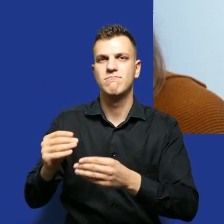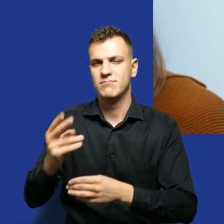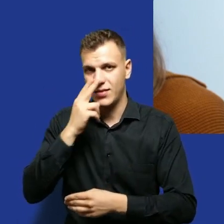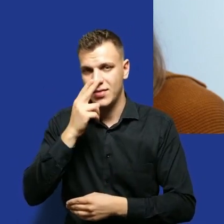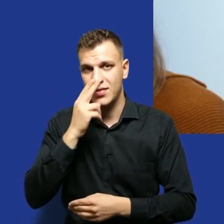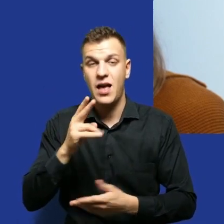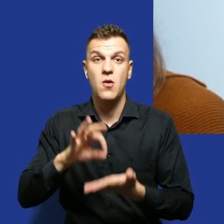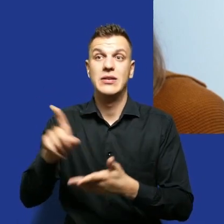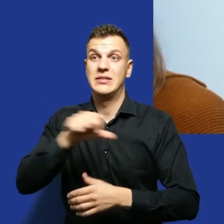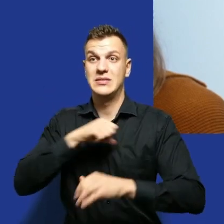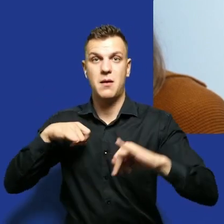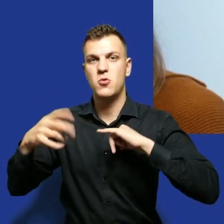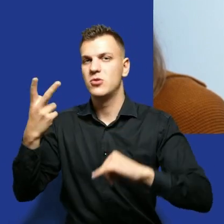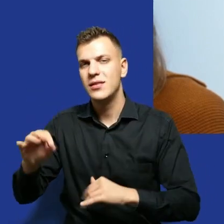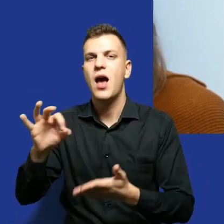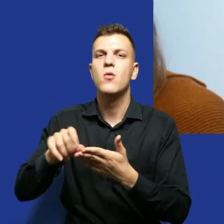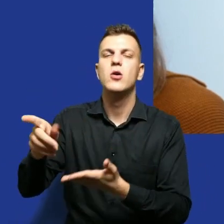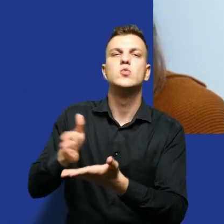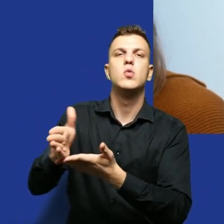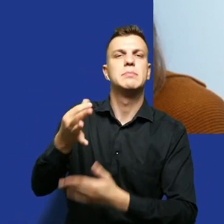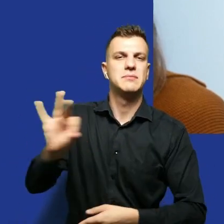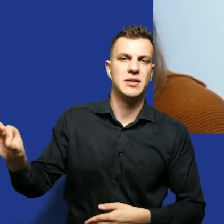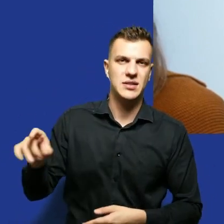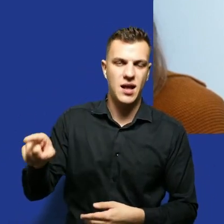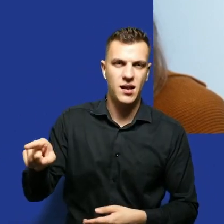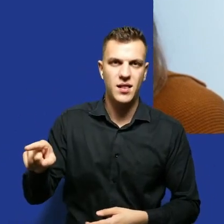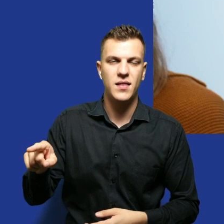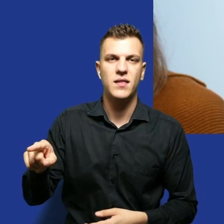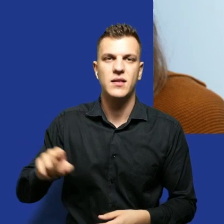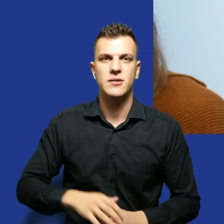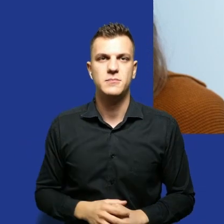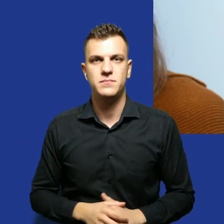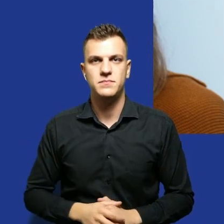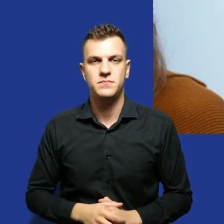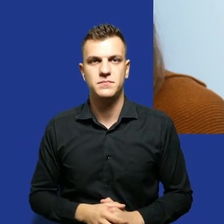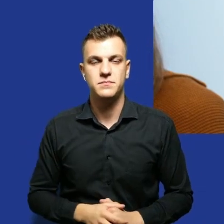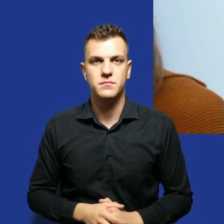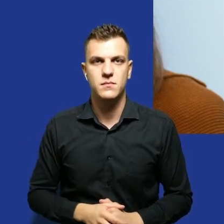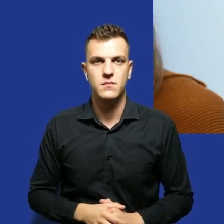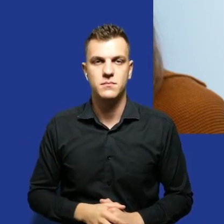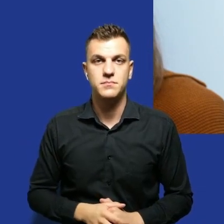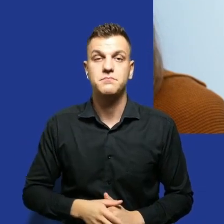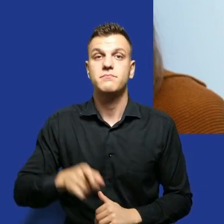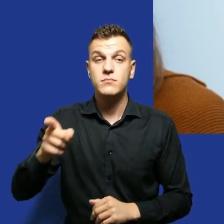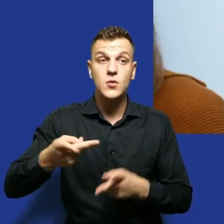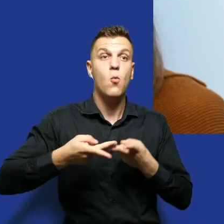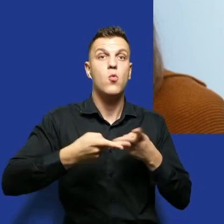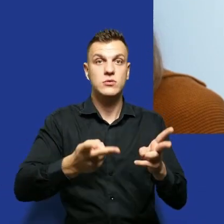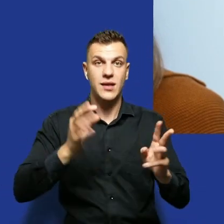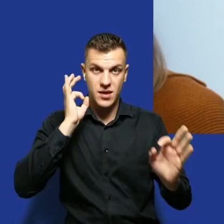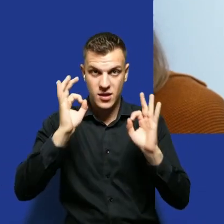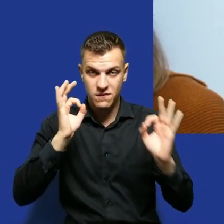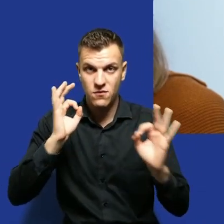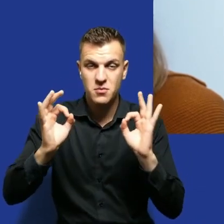akurat nie z samorządem, tylko ze służbami specjalnymi, że jest aspekt udostępnienia informacji,